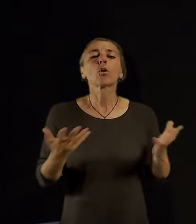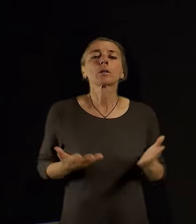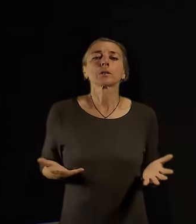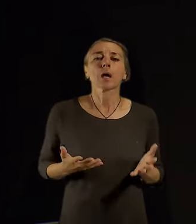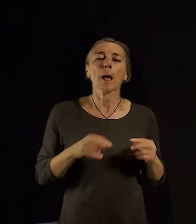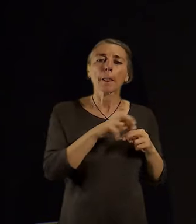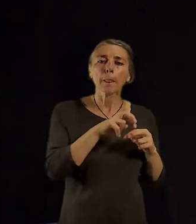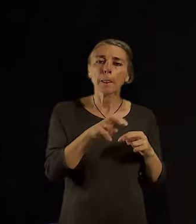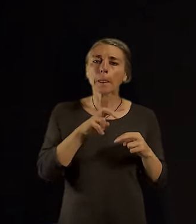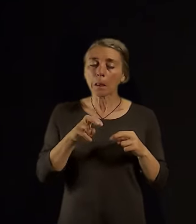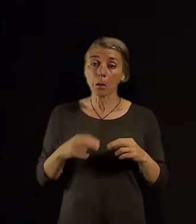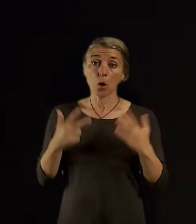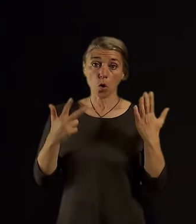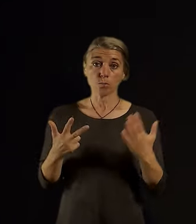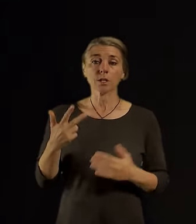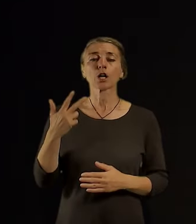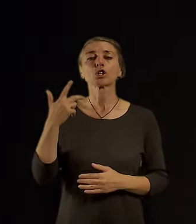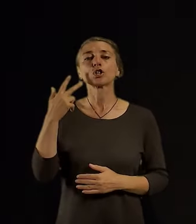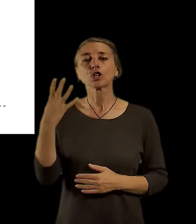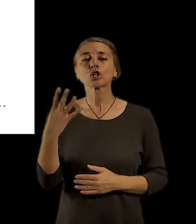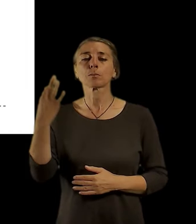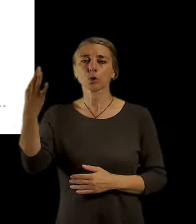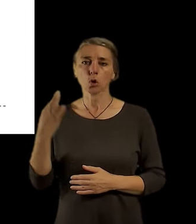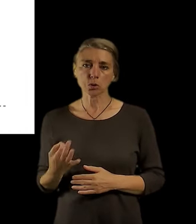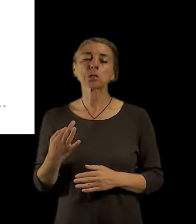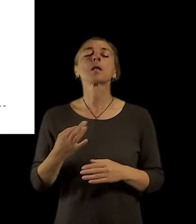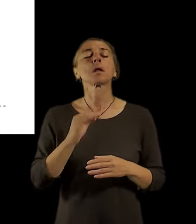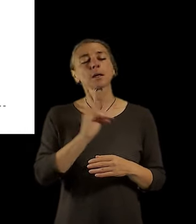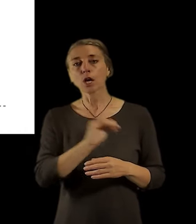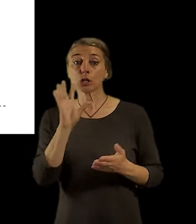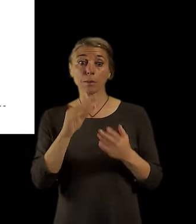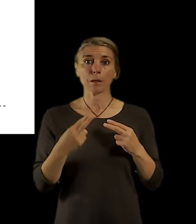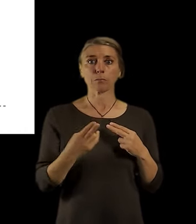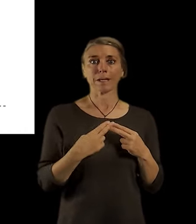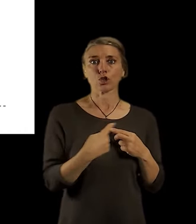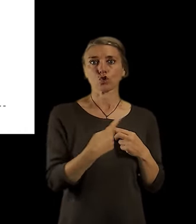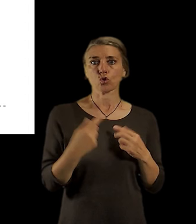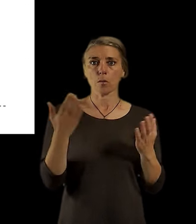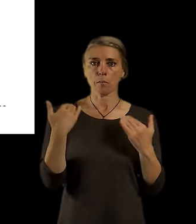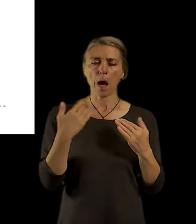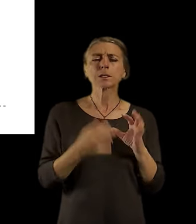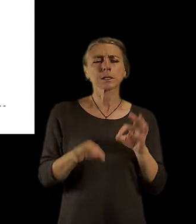celou Prahu 84 % všech obyvatel bylí v dostupnosti parku. Co to přesně znamená, si povíme na dalším slajdu. A